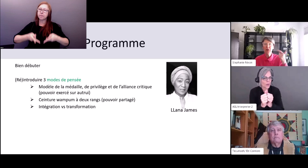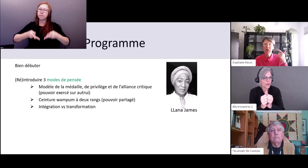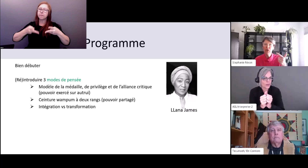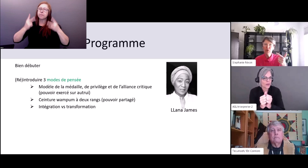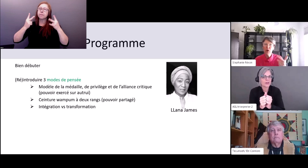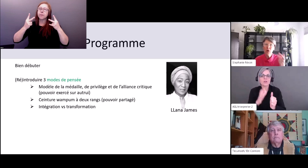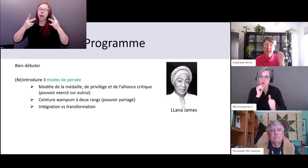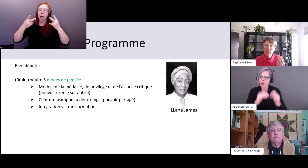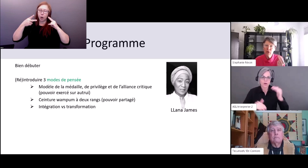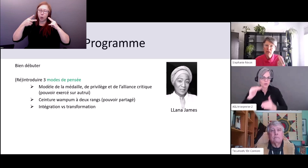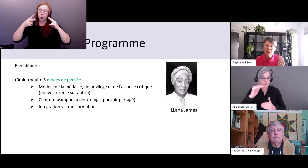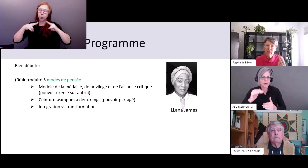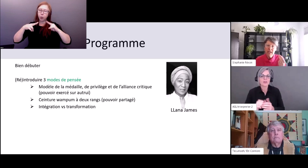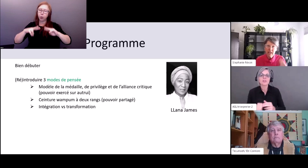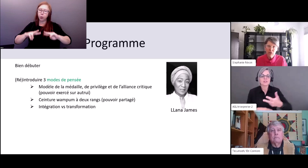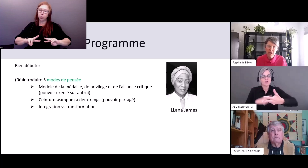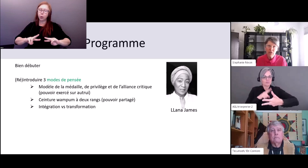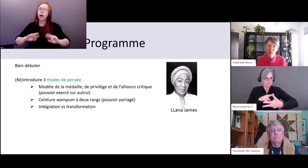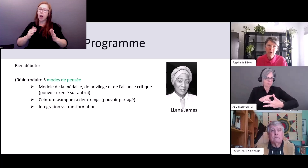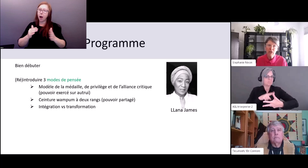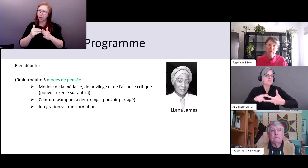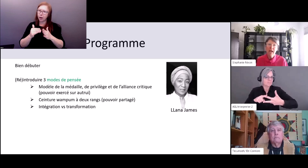contre transformation